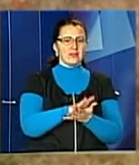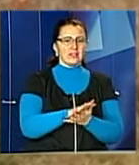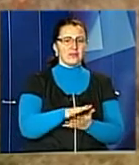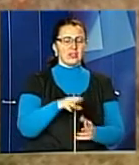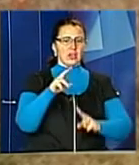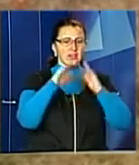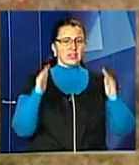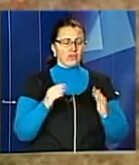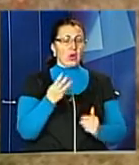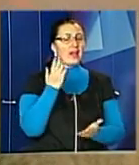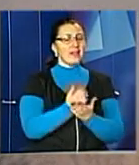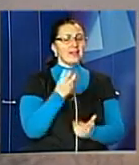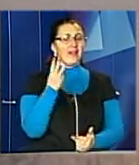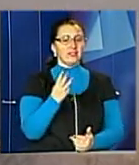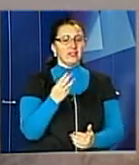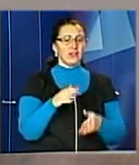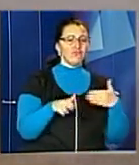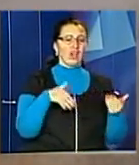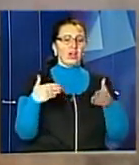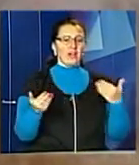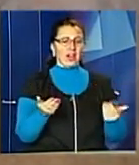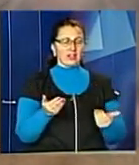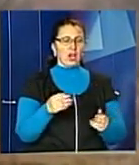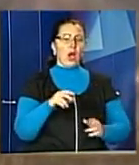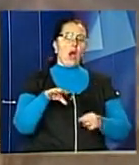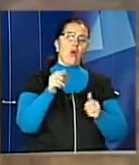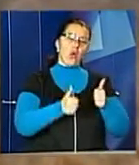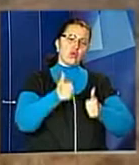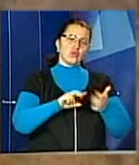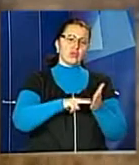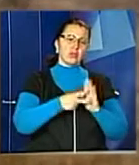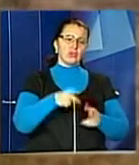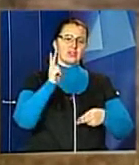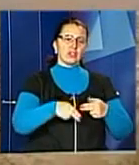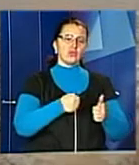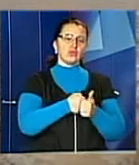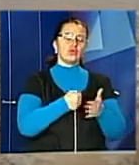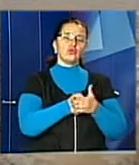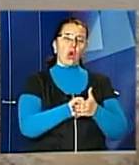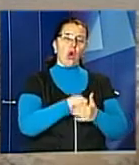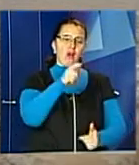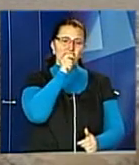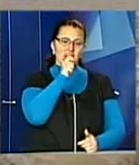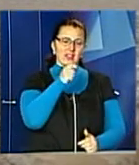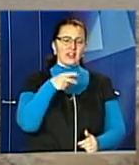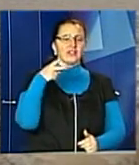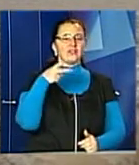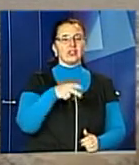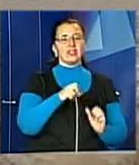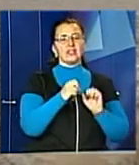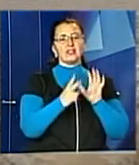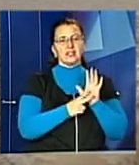розробляють три варіанти на території області. Конкурс планують завершити до квітня 2017-го. Загалом